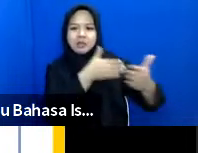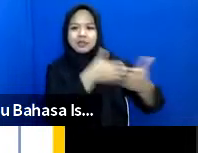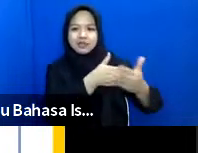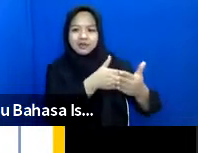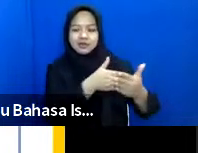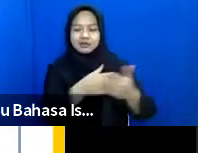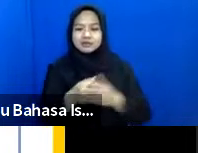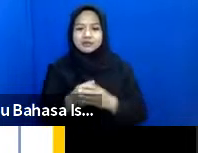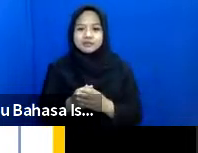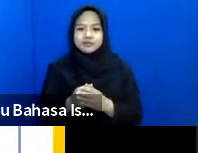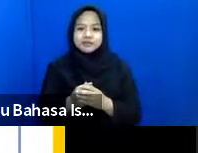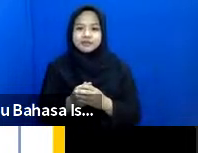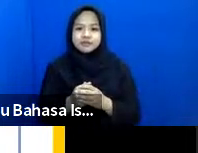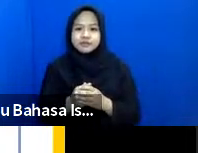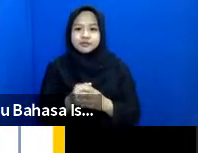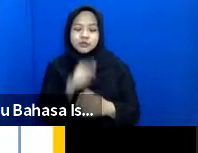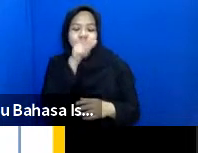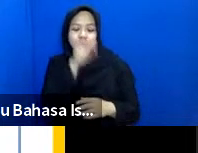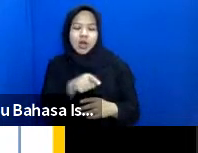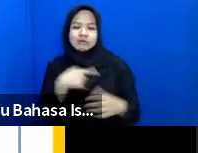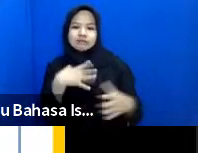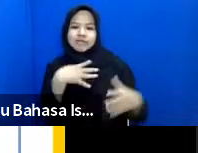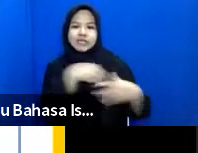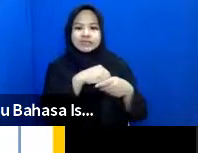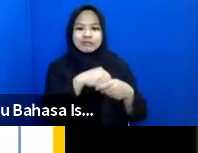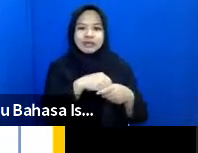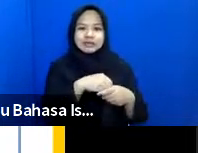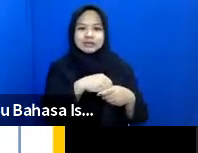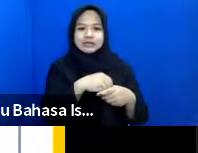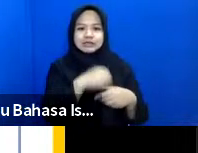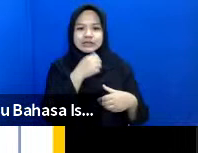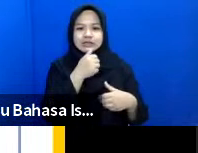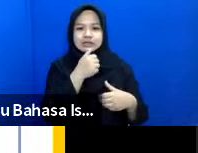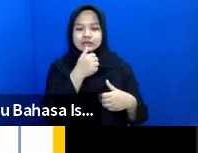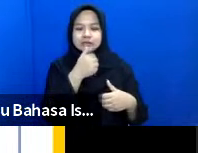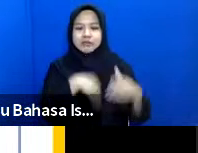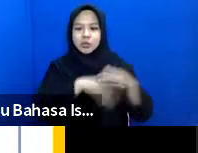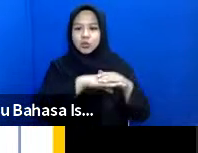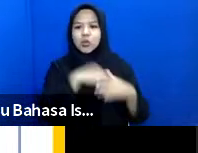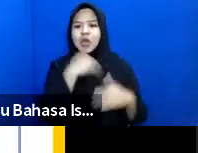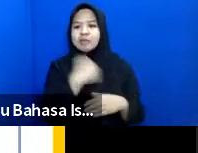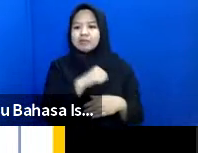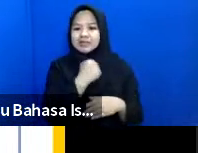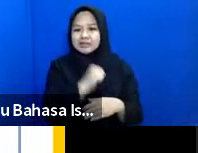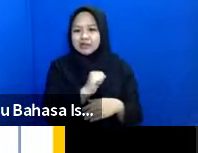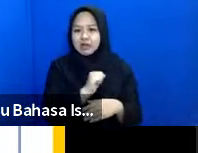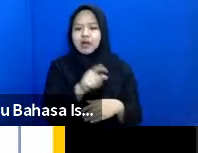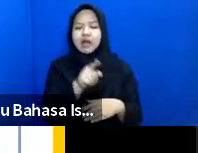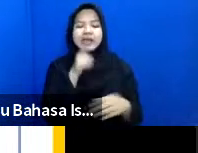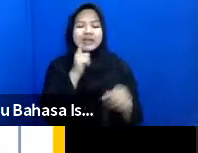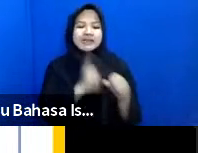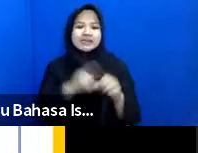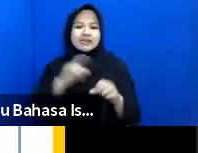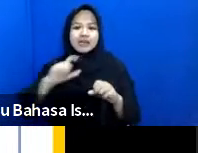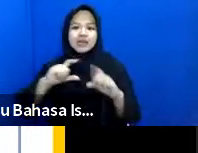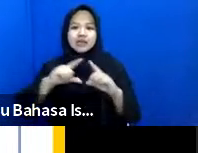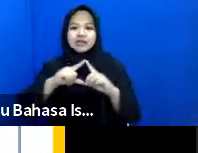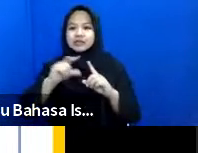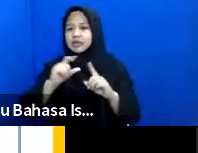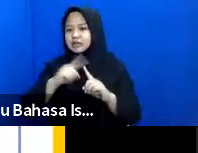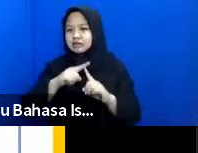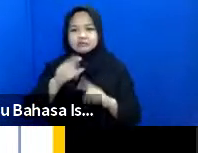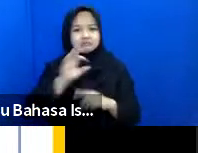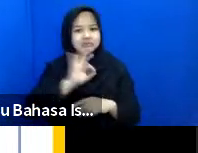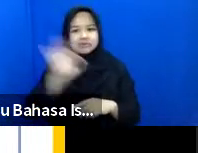sehingga orang tersebut tidak dapat berpartisipasi secara penuh jadi intinya cacat tidak pernah